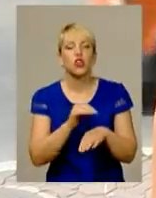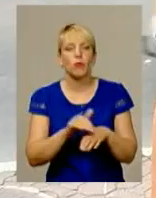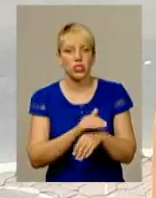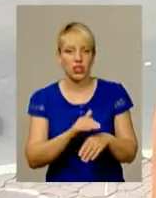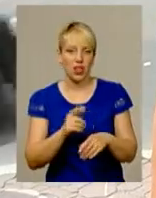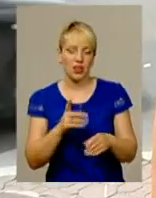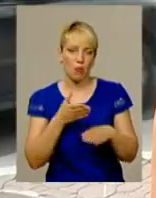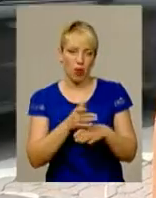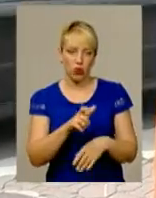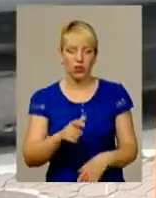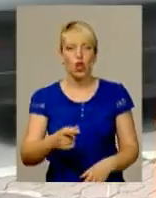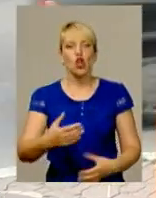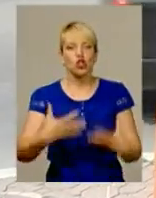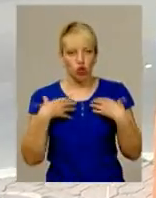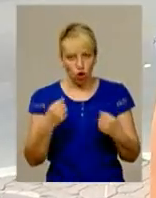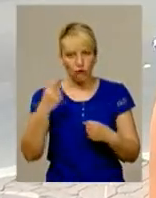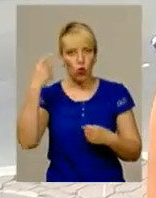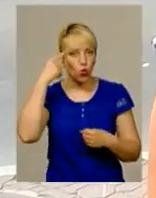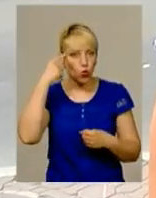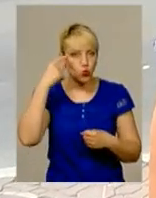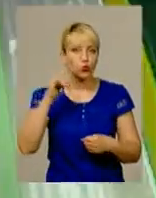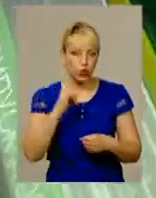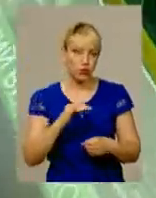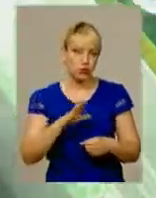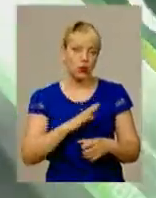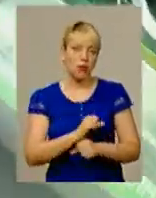Здорового глузду і бути патріотом України.